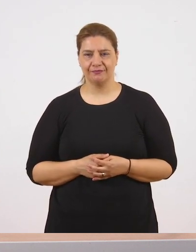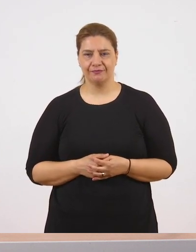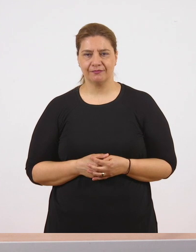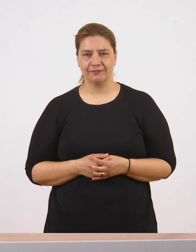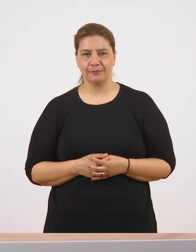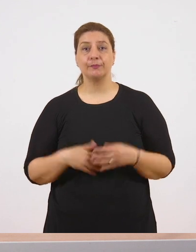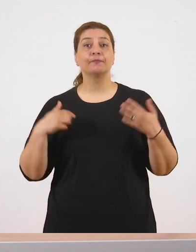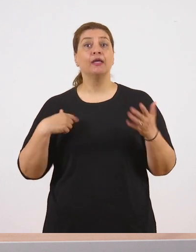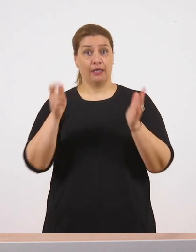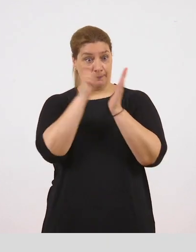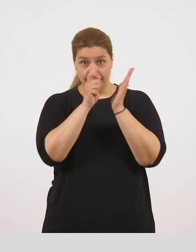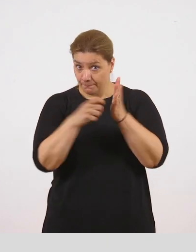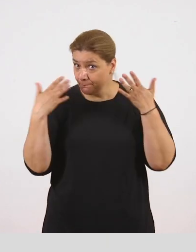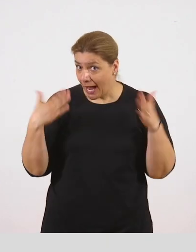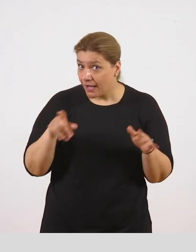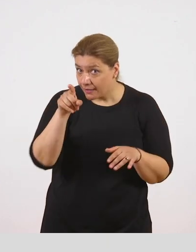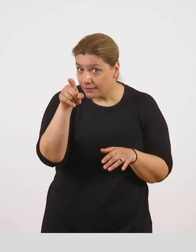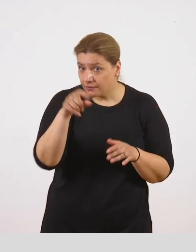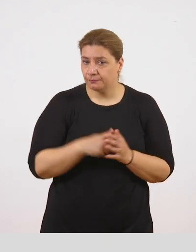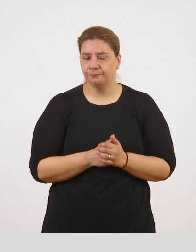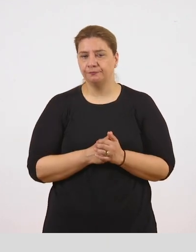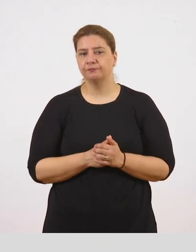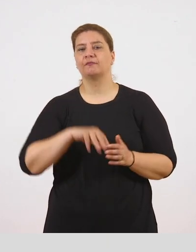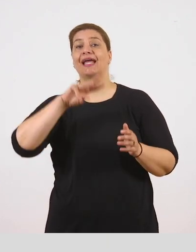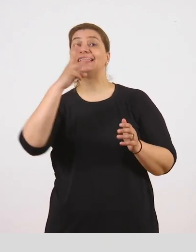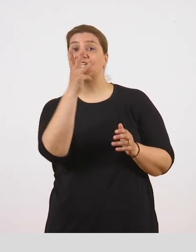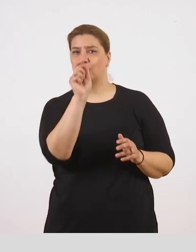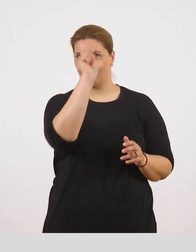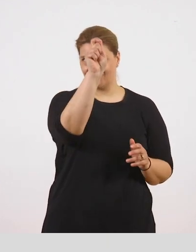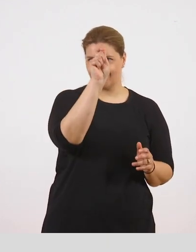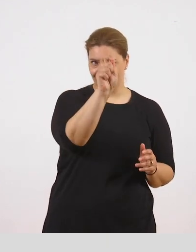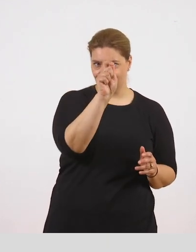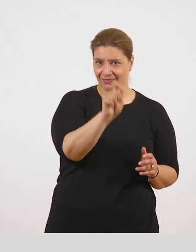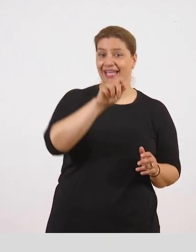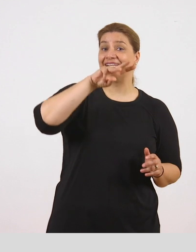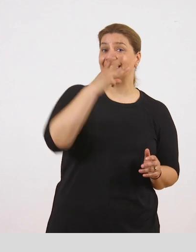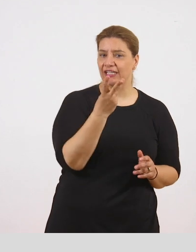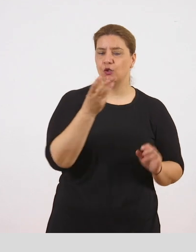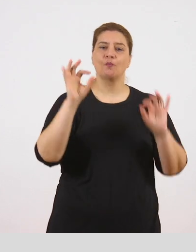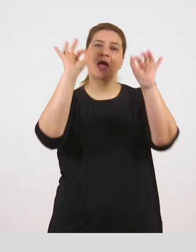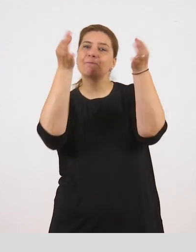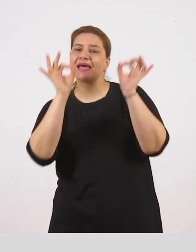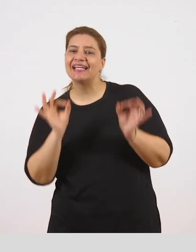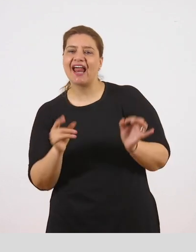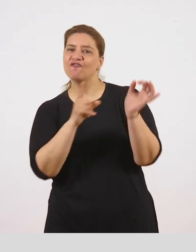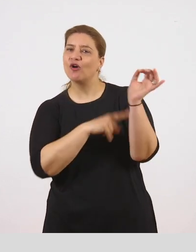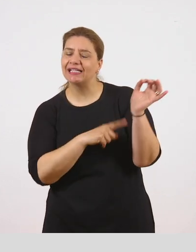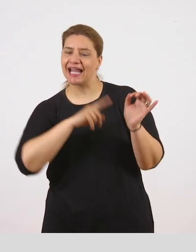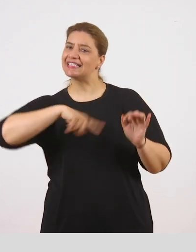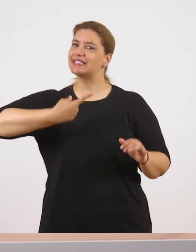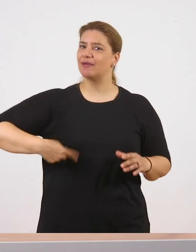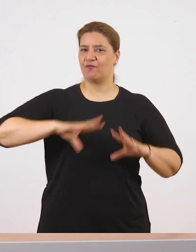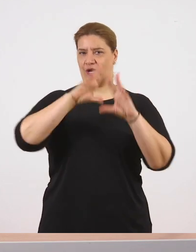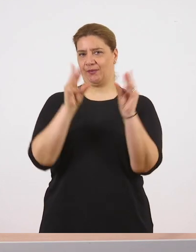Το γράψατε λοιπόν. Αυτή είναι η τρίτη κουκιδίτσα. Περιγράφουμε τον χαρακτήρα και τη συμπεριφορά.